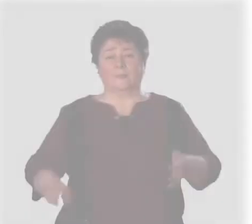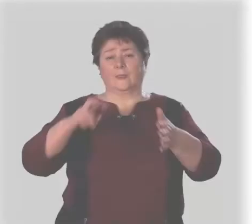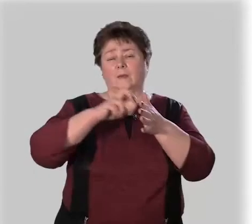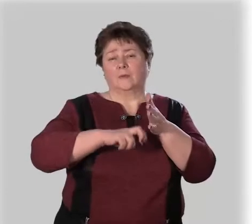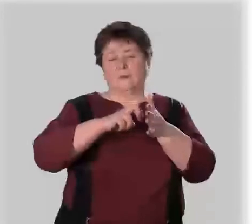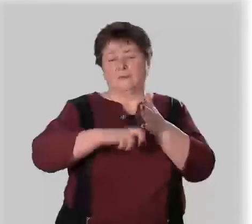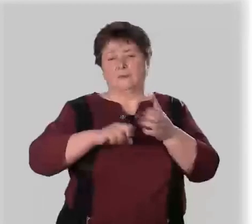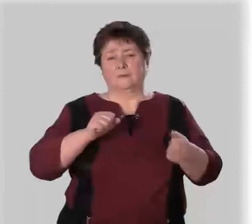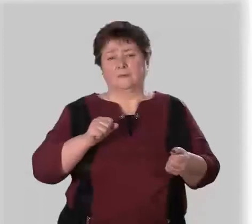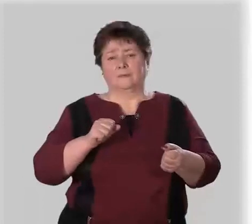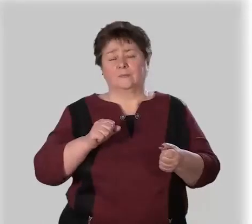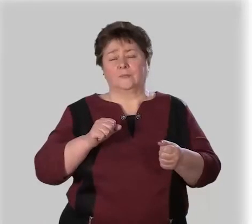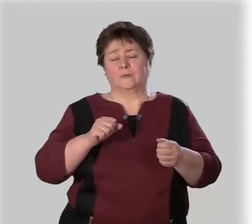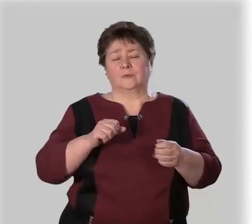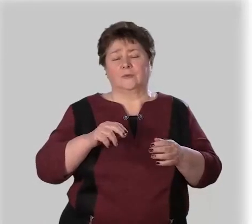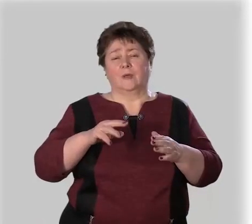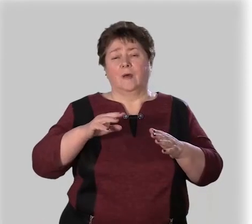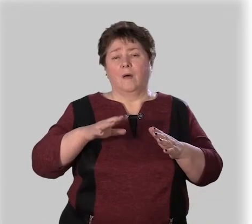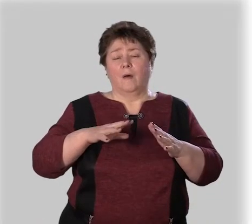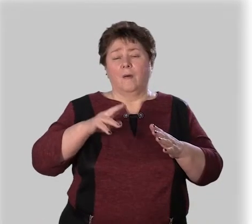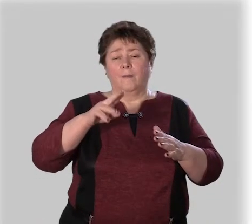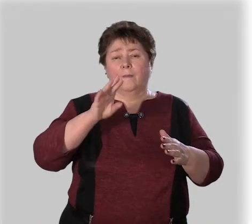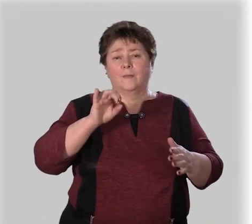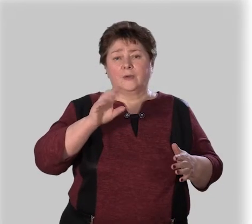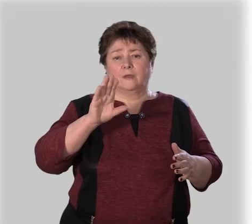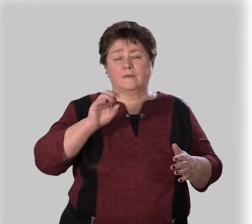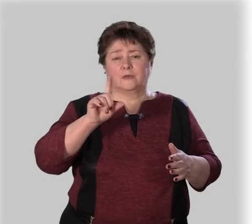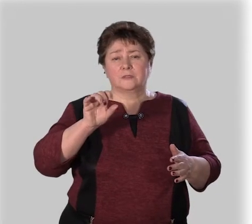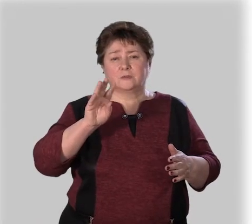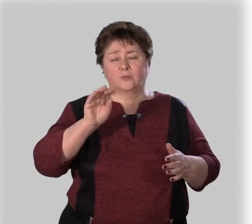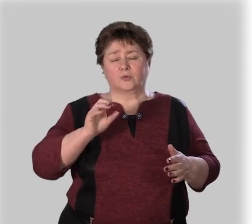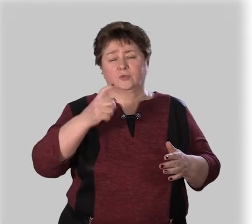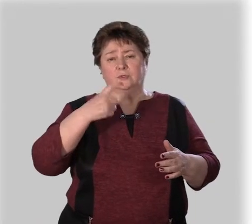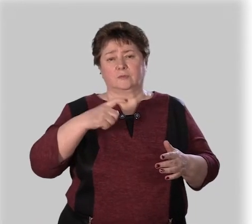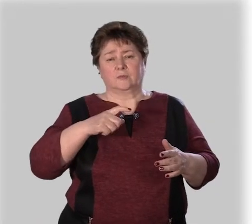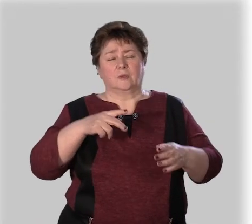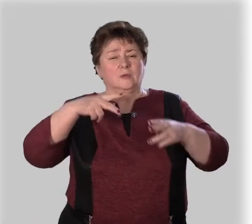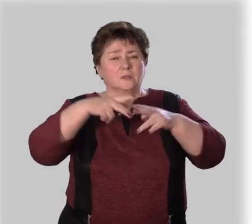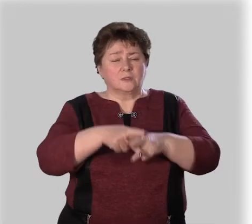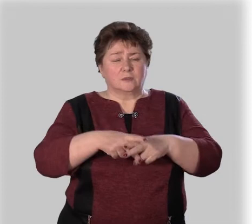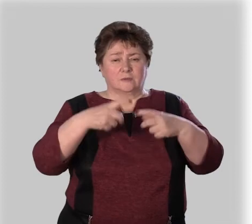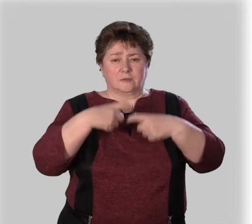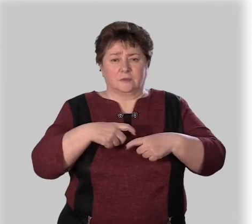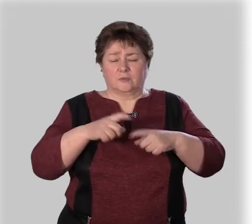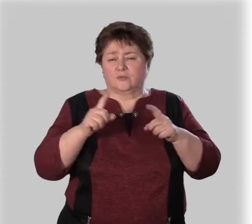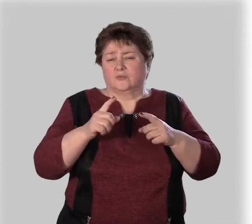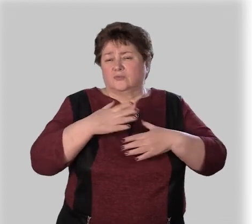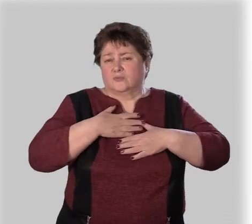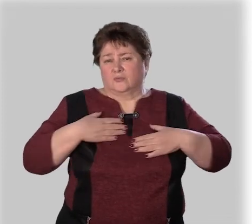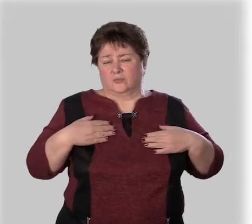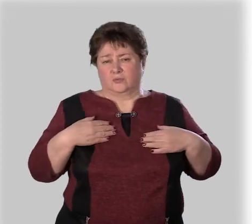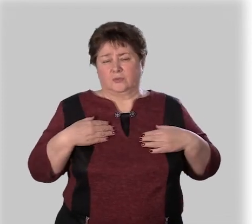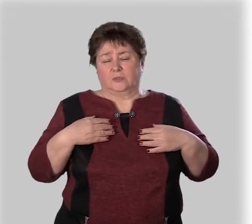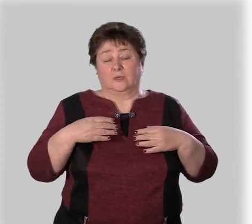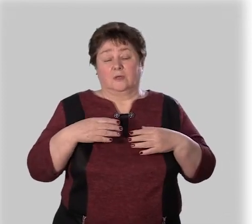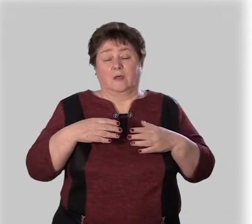Проверим Превозмочь себя Заставить себя выполнять что-то, что не хочется